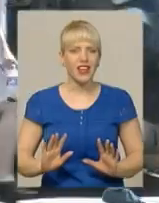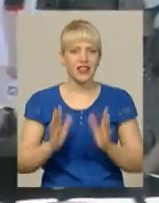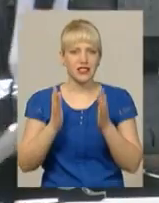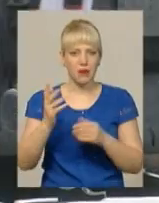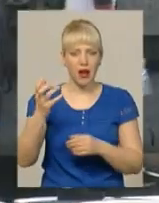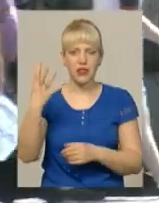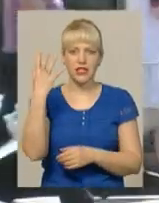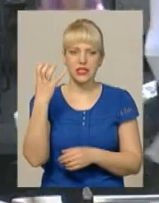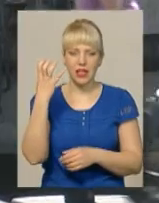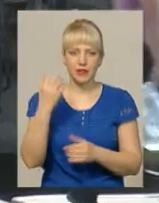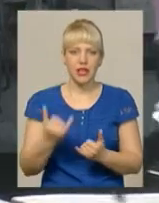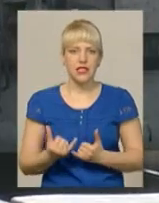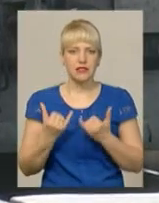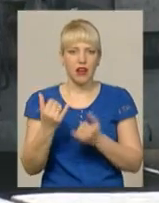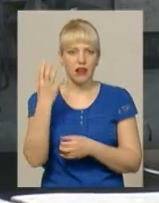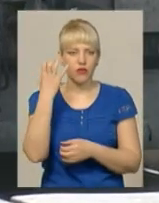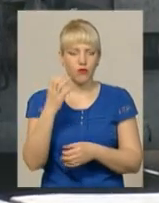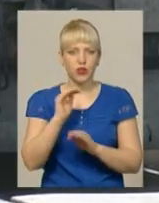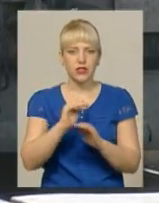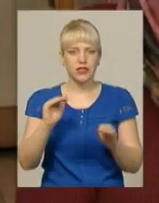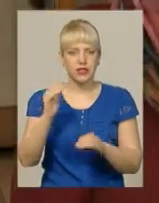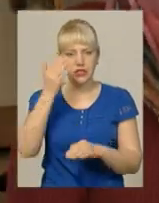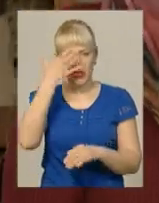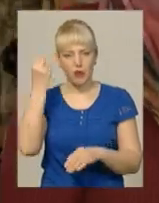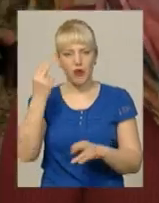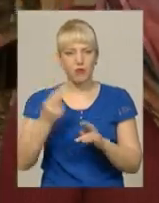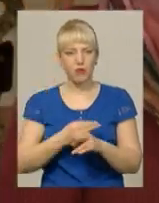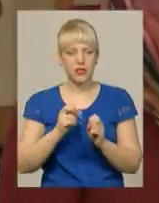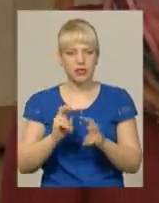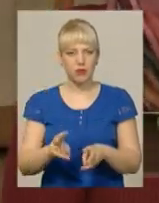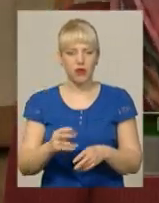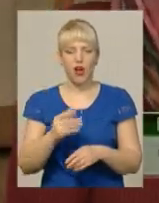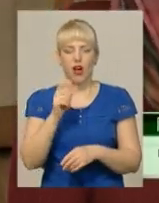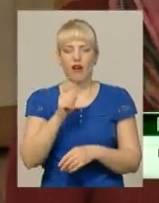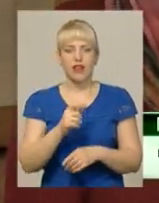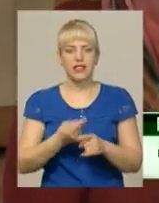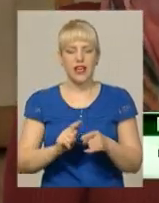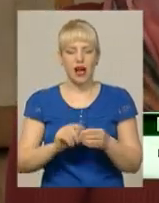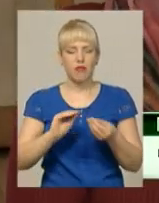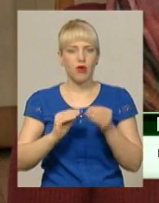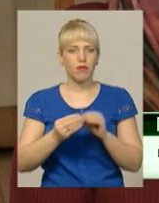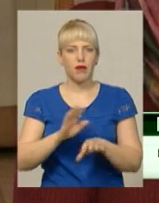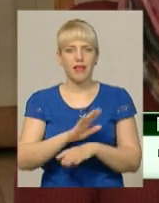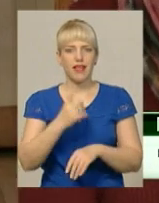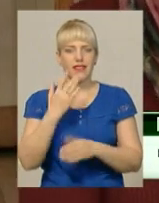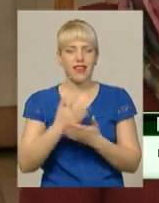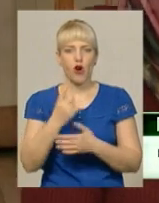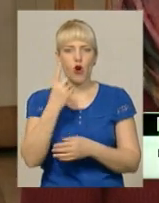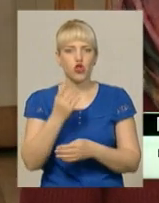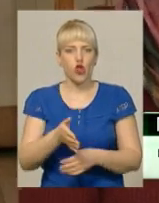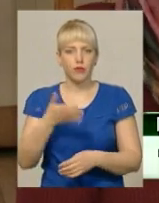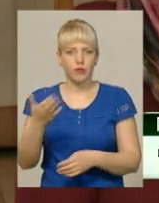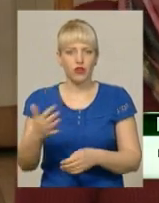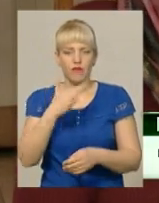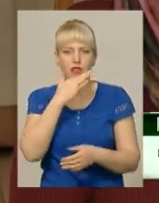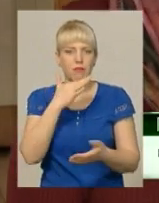гарного кадру та лайків у соцмережах вони забувають про безпеку. Ця проблема не є такою однобічною, вона багатогранна, тому що